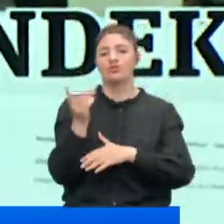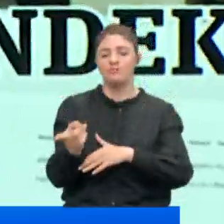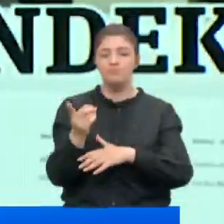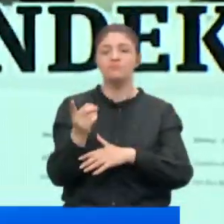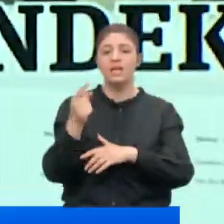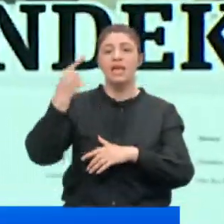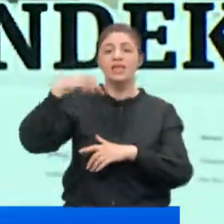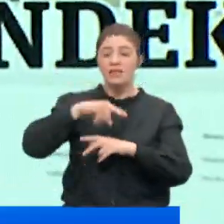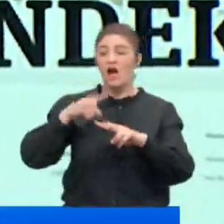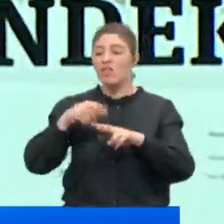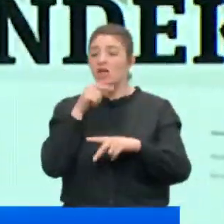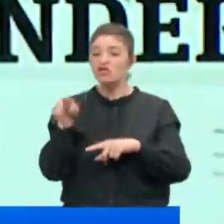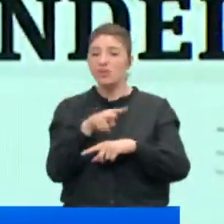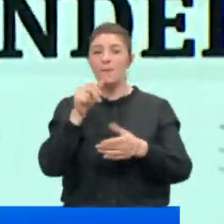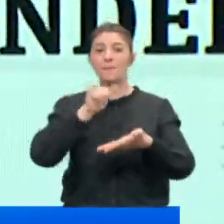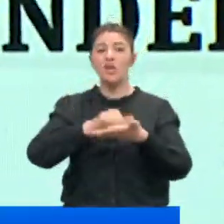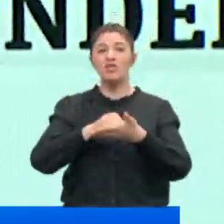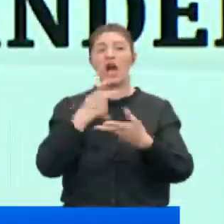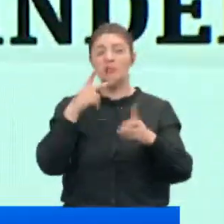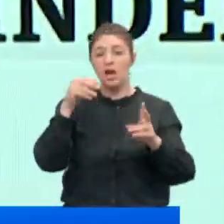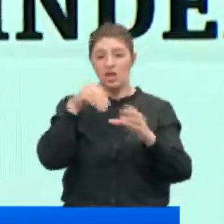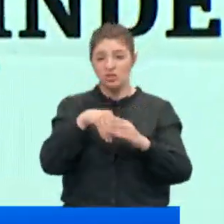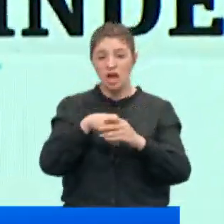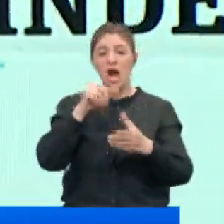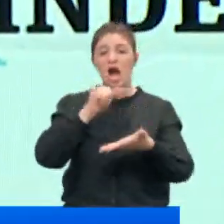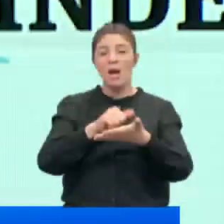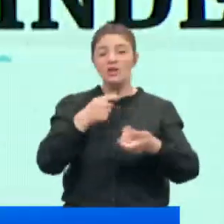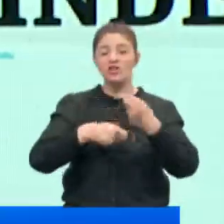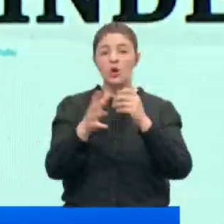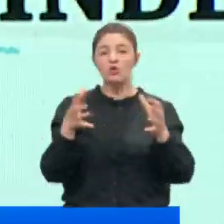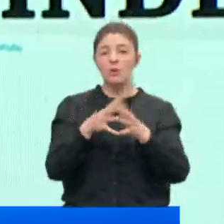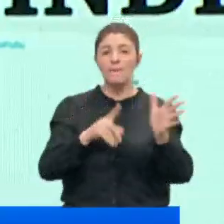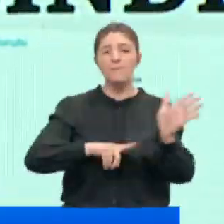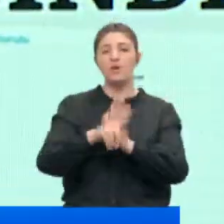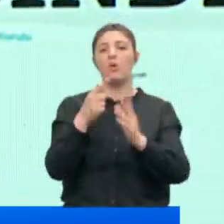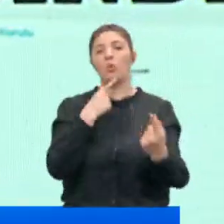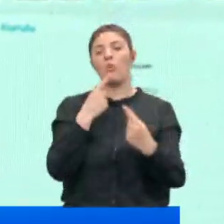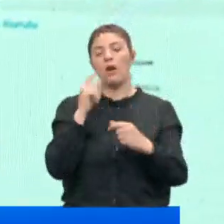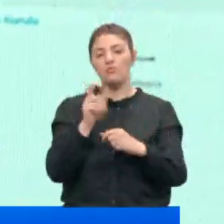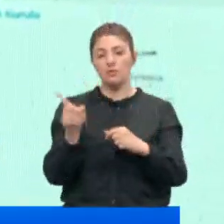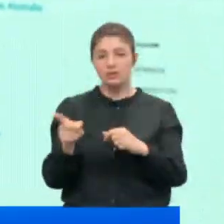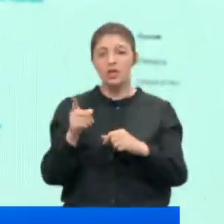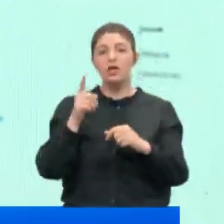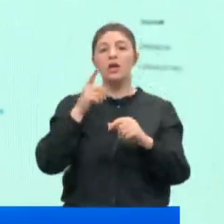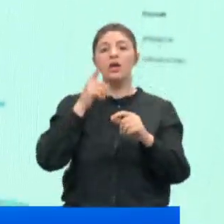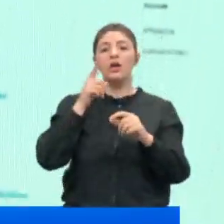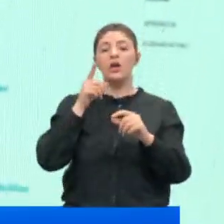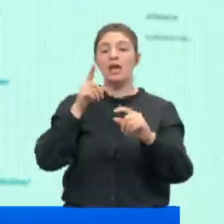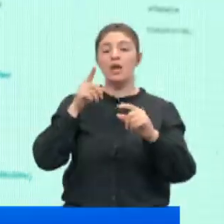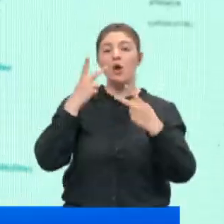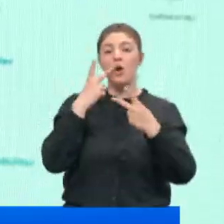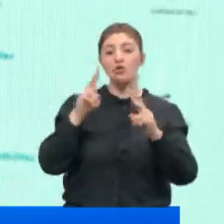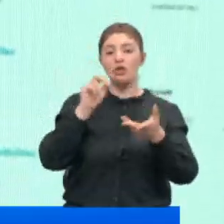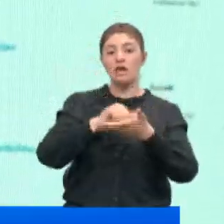Yıldırım ve Atmaca'nın bir araya geldiği basın açıklamasında Atmaca Şirketler Grubu'nun başarıları ele alındı. İndependent Türkçe'nin